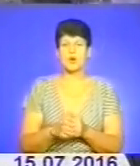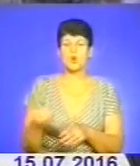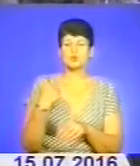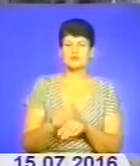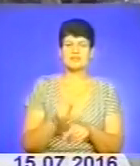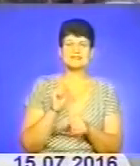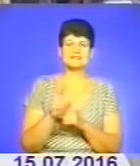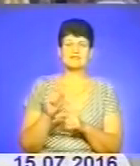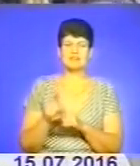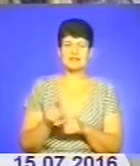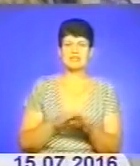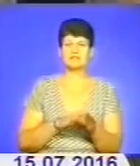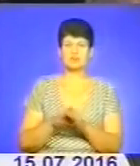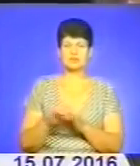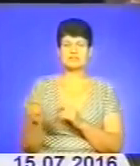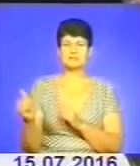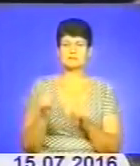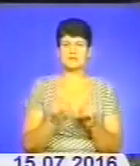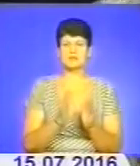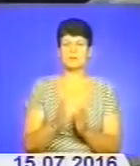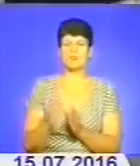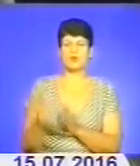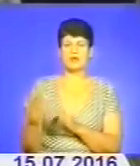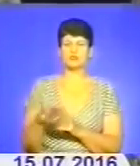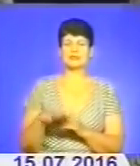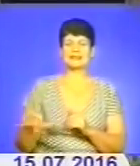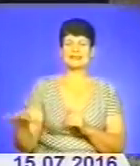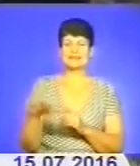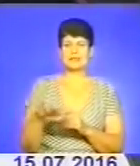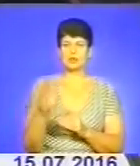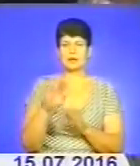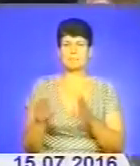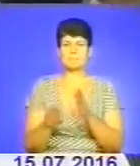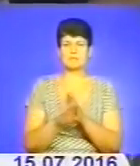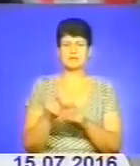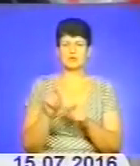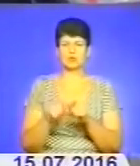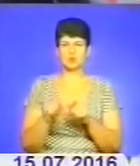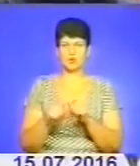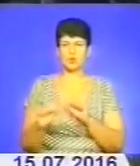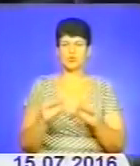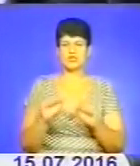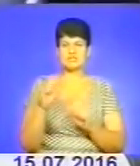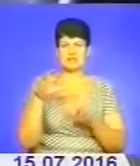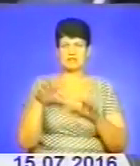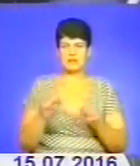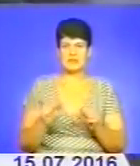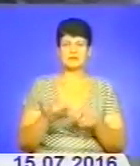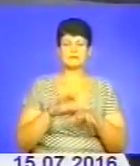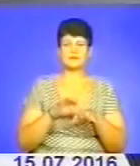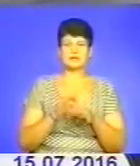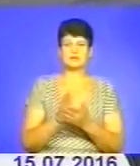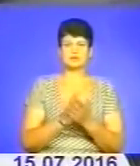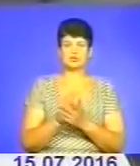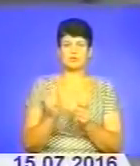виконували наші бійці на Сході – забезпечення громадського порядку на територіях підконтрольних українській владі, несення служби на блокпостах,